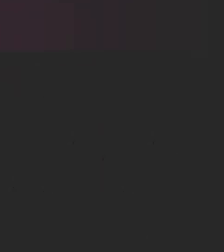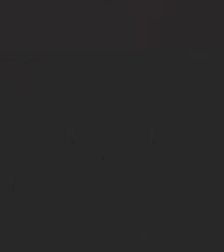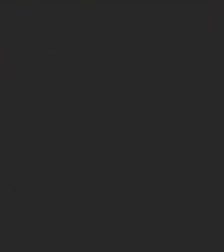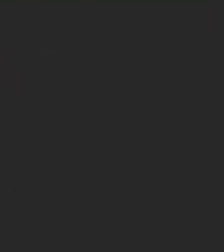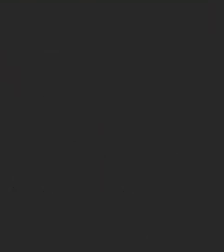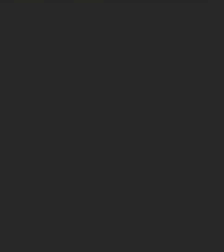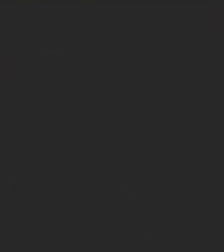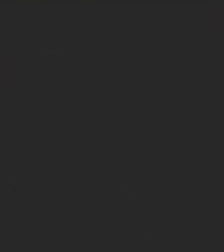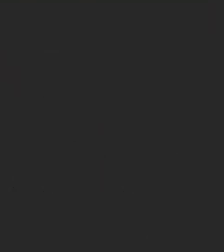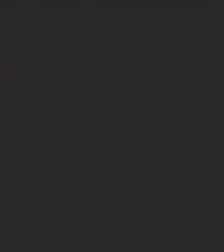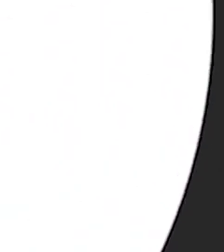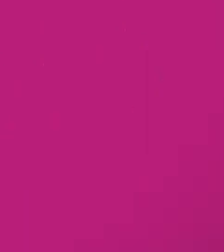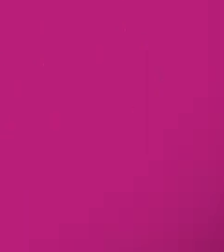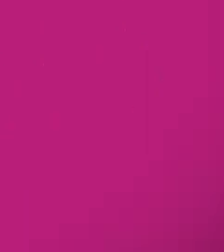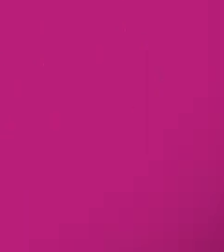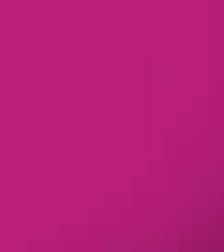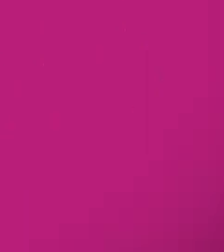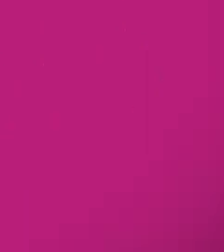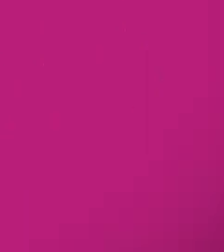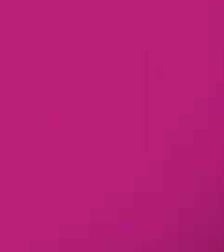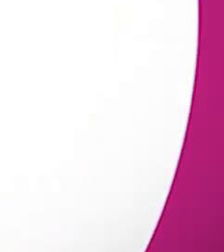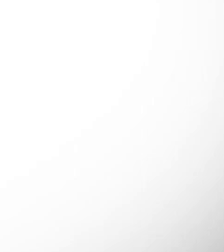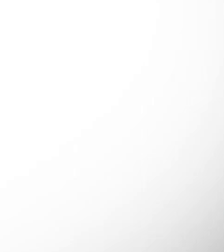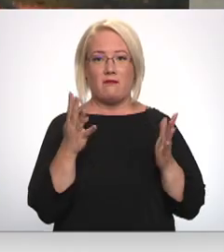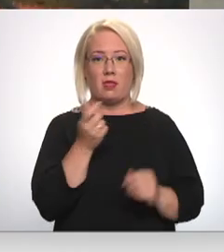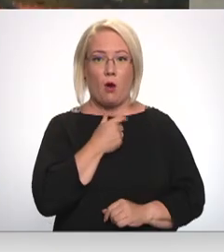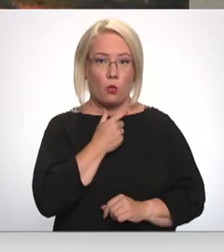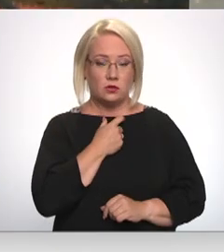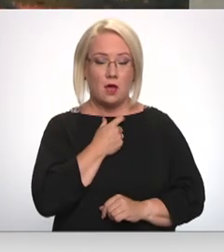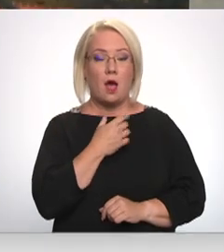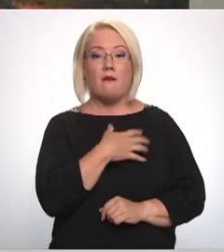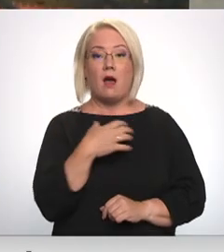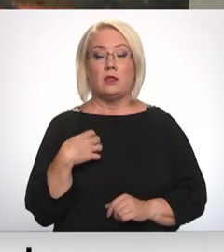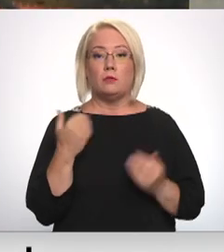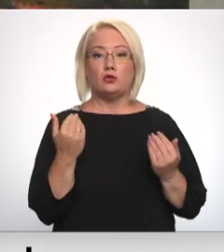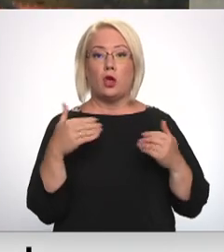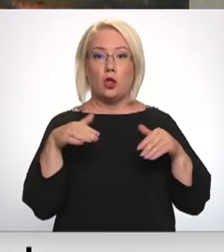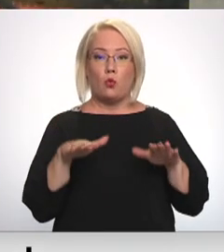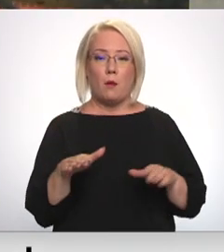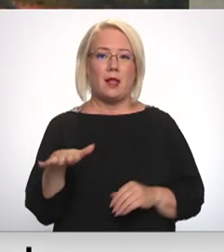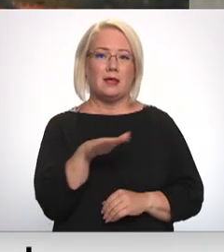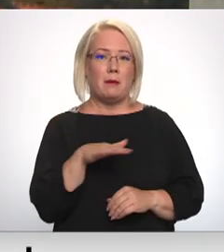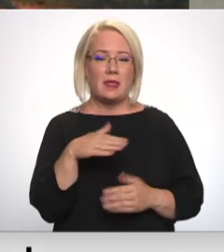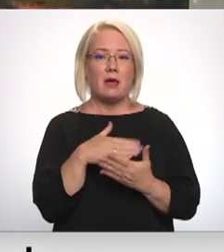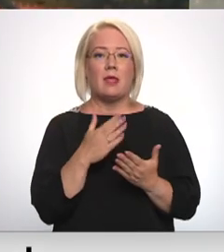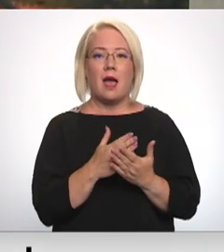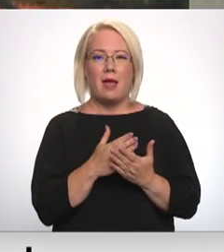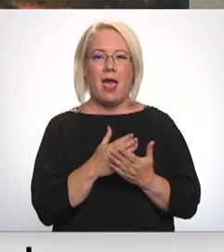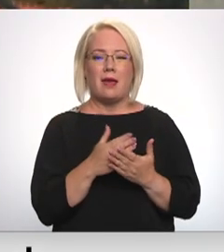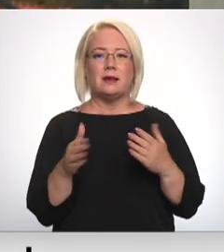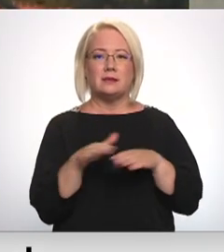Re! Viss ēters ir te! Baltības šodien lēma mājas saimniecībām daļēji sekt